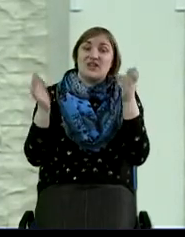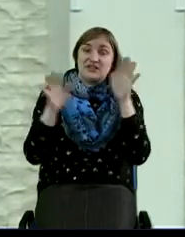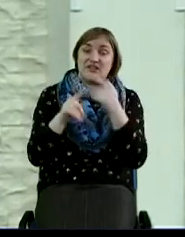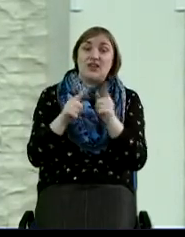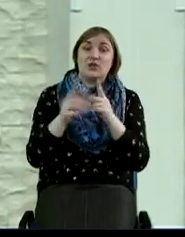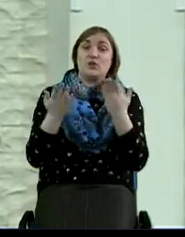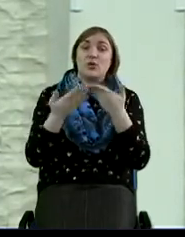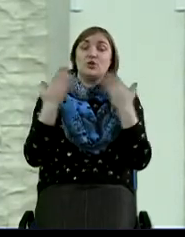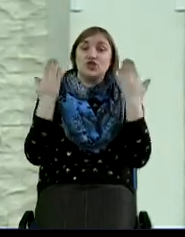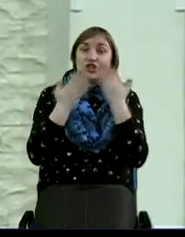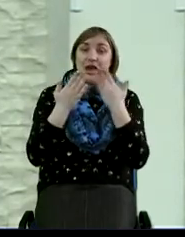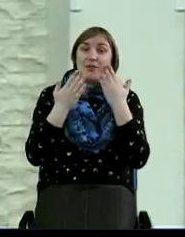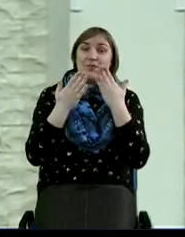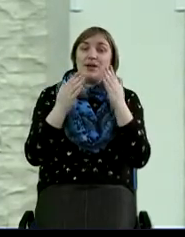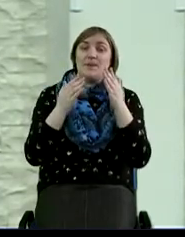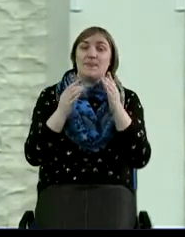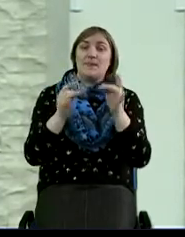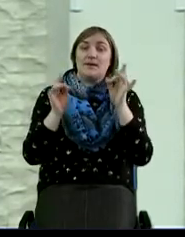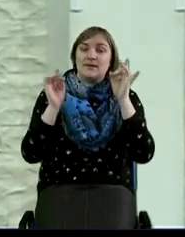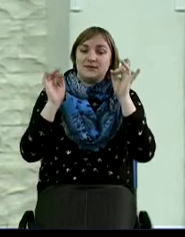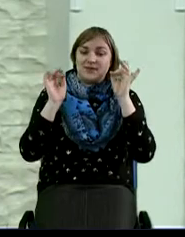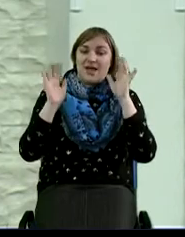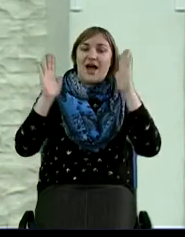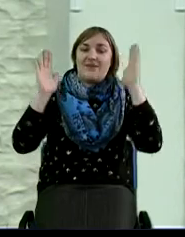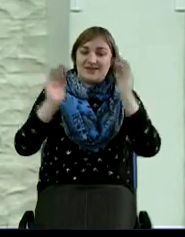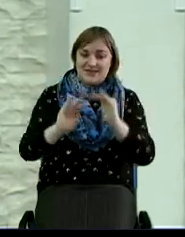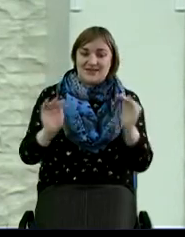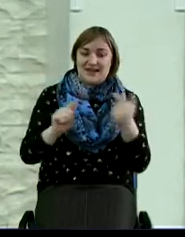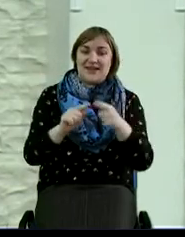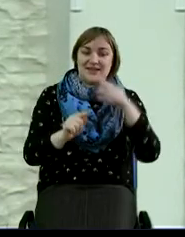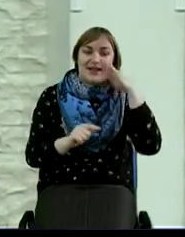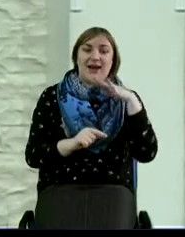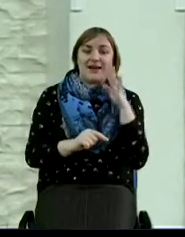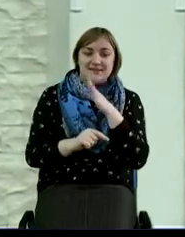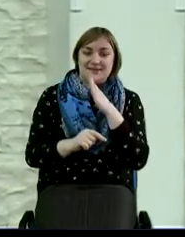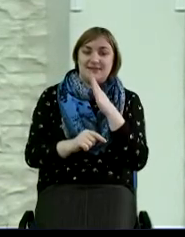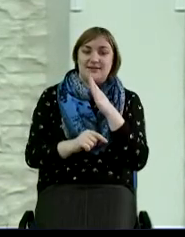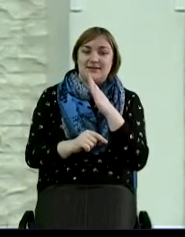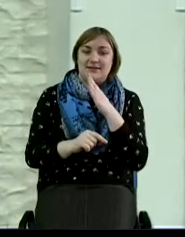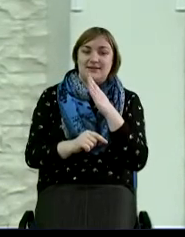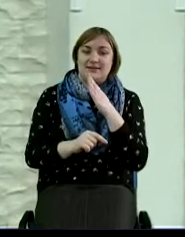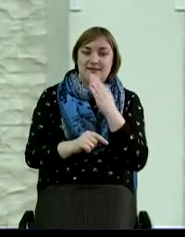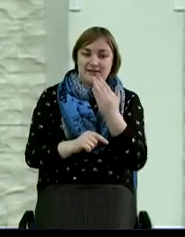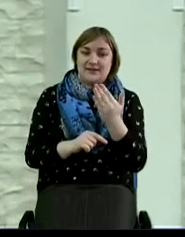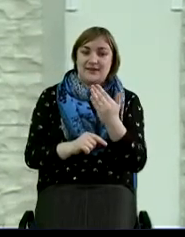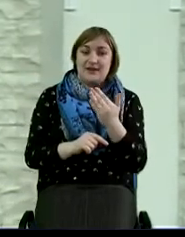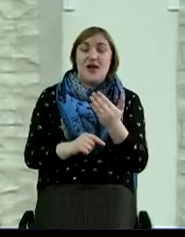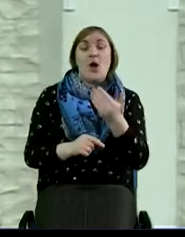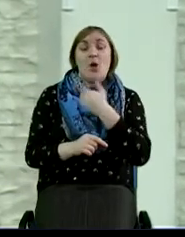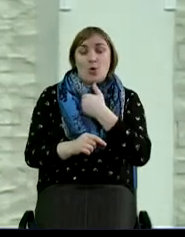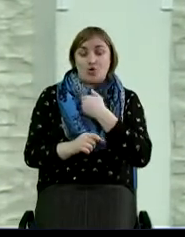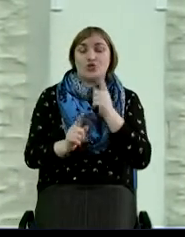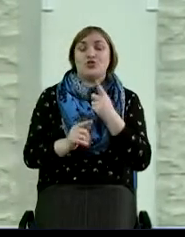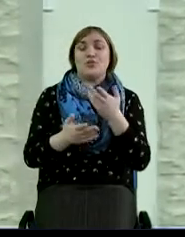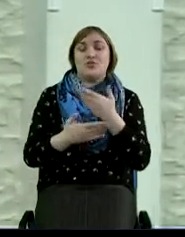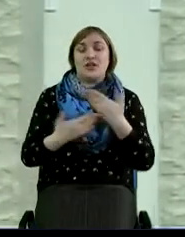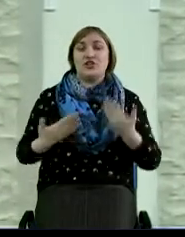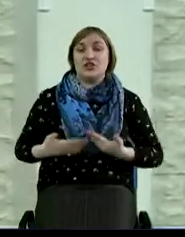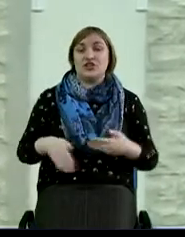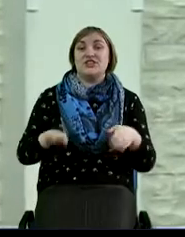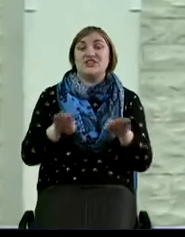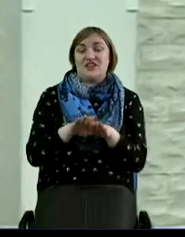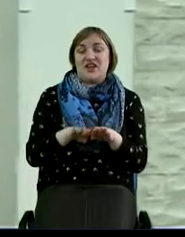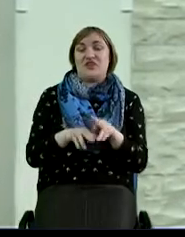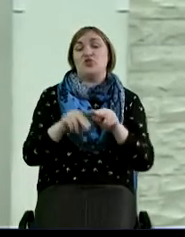что слава детей, родители их. И хотелось бы, чтобы в нашей с вами жизни вот именно так и строилось. Я думаю, что каждый бы хотел